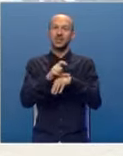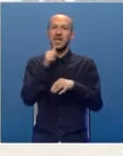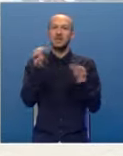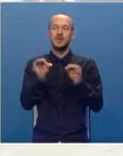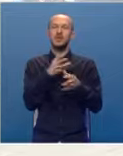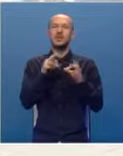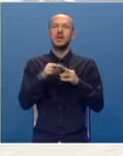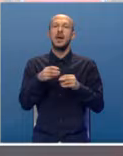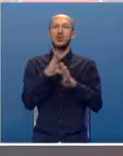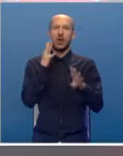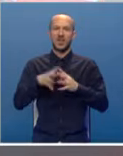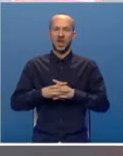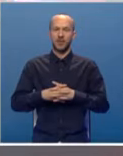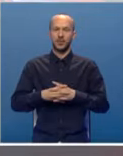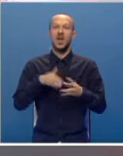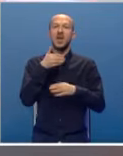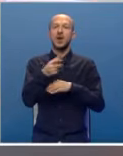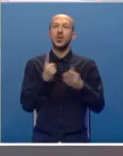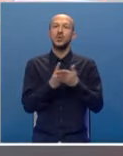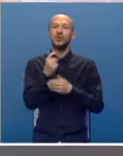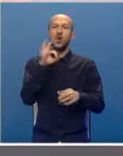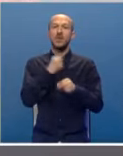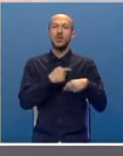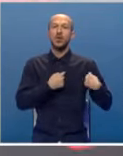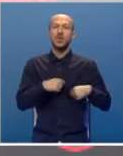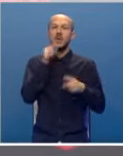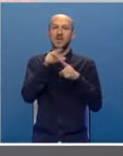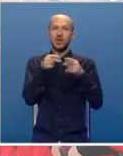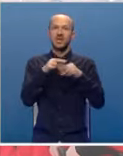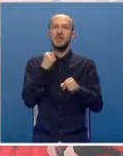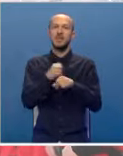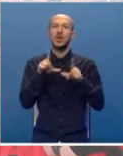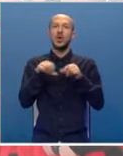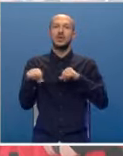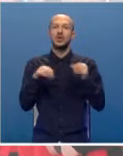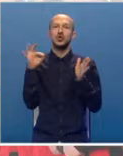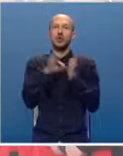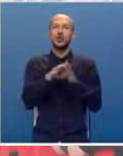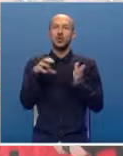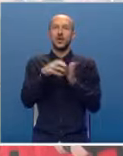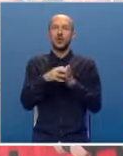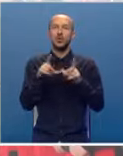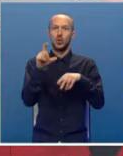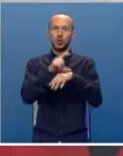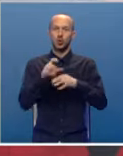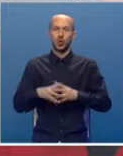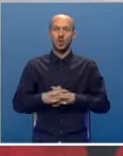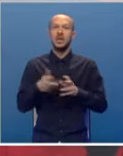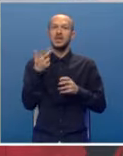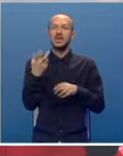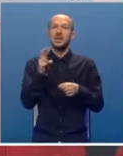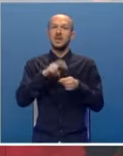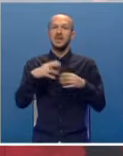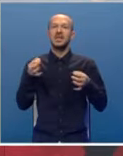spremni su za postrojavanje. Nakon uspješno obavljene humane i patriotske misije u zemljotresom pogođenim gradovima u Turskoj, 30